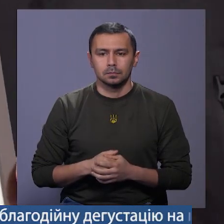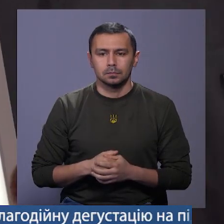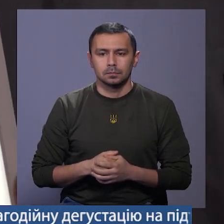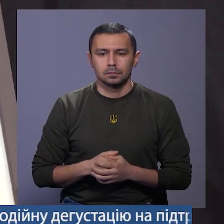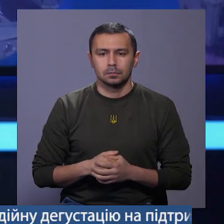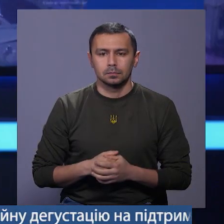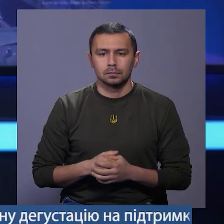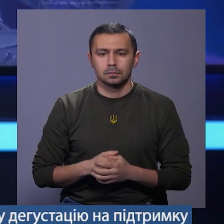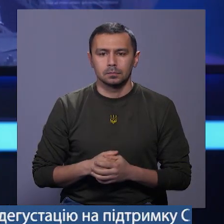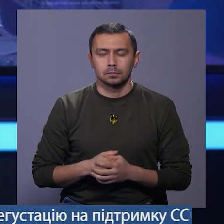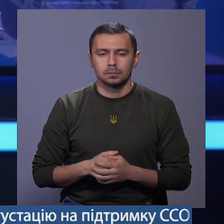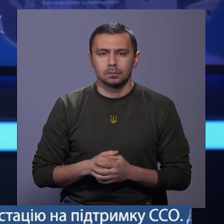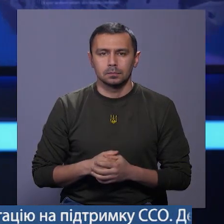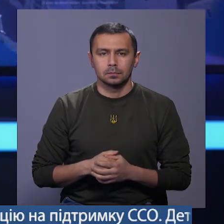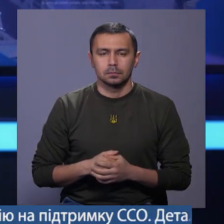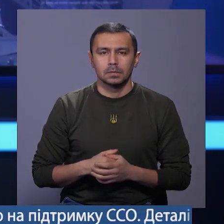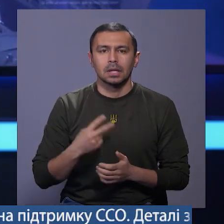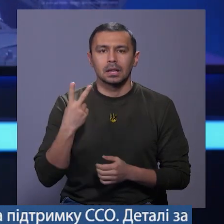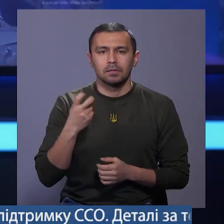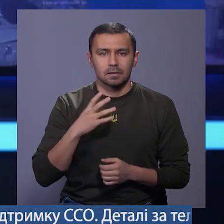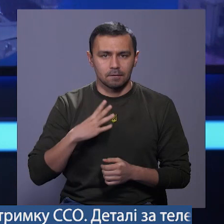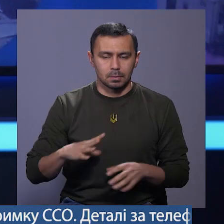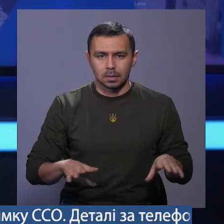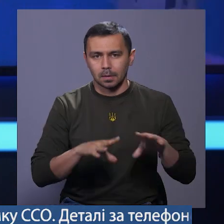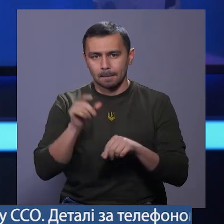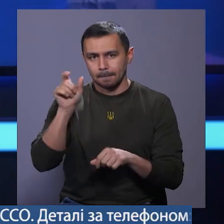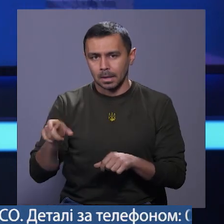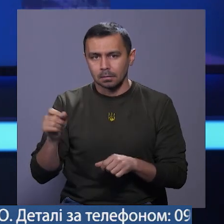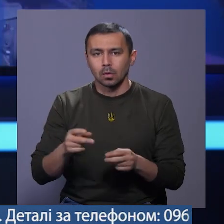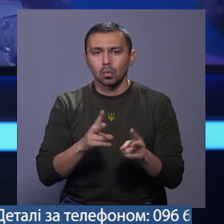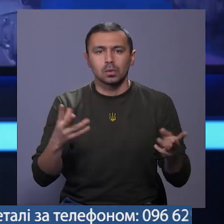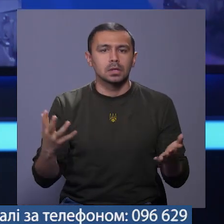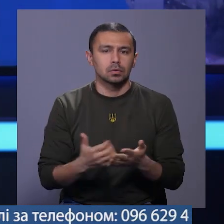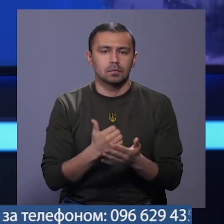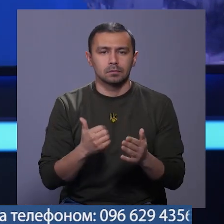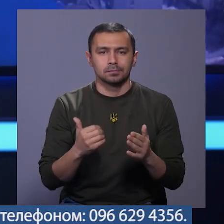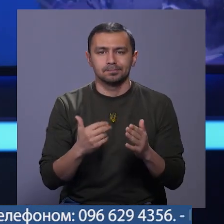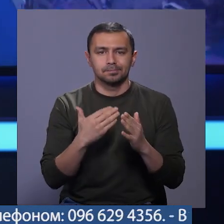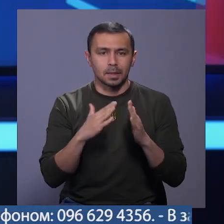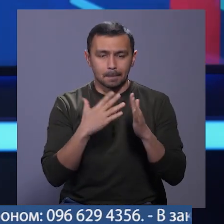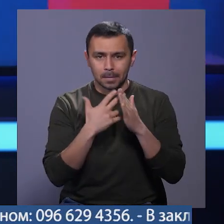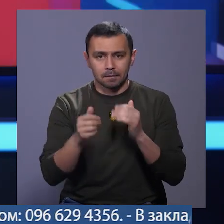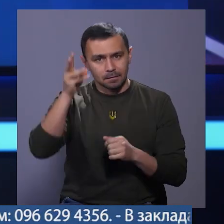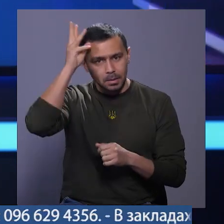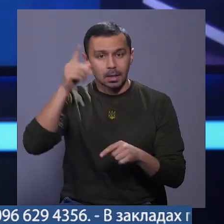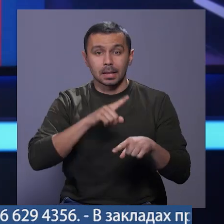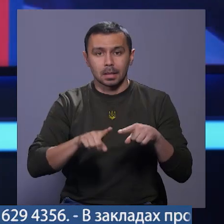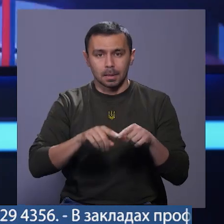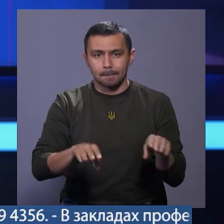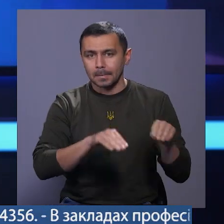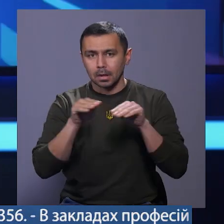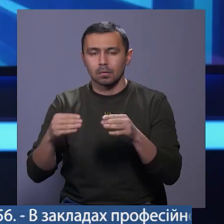новини міста. Дві сотні вимушених переселенців, які знайшли прихисток у Хмельницькому, незабаром